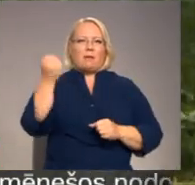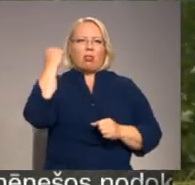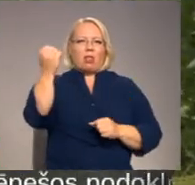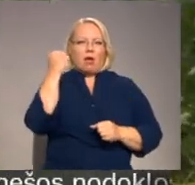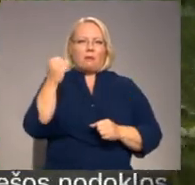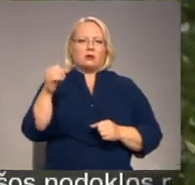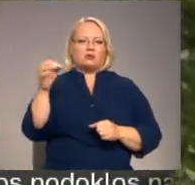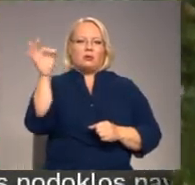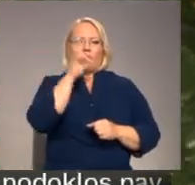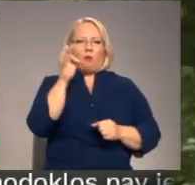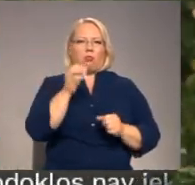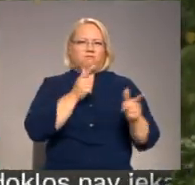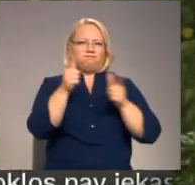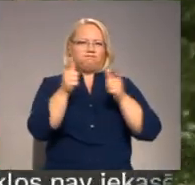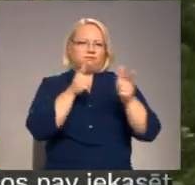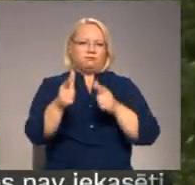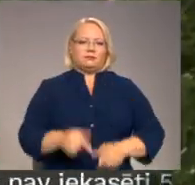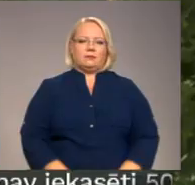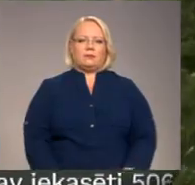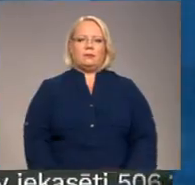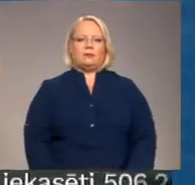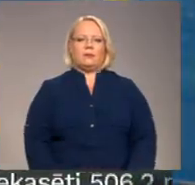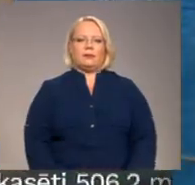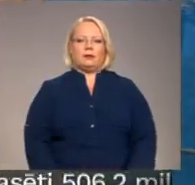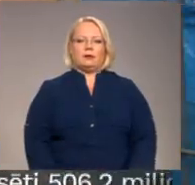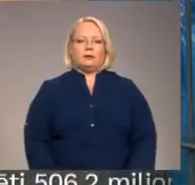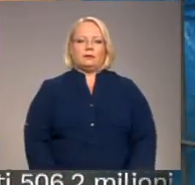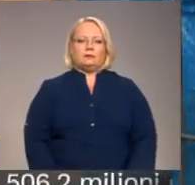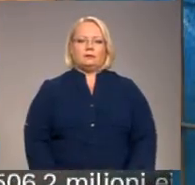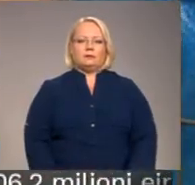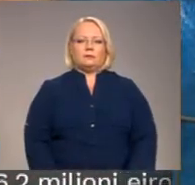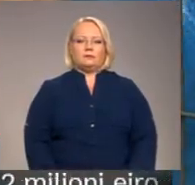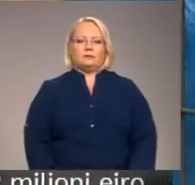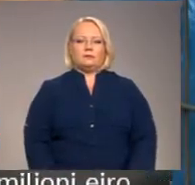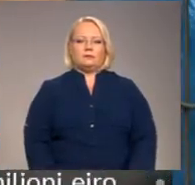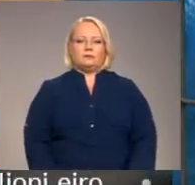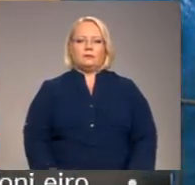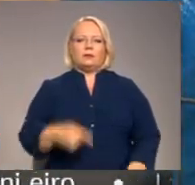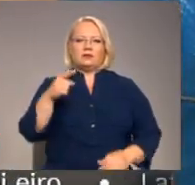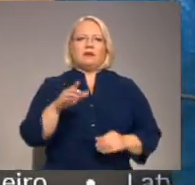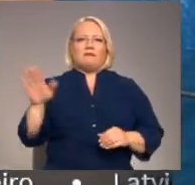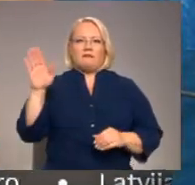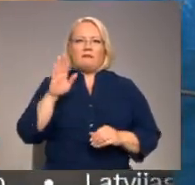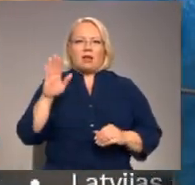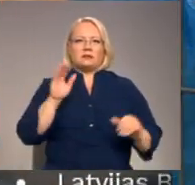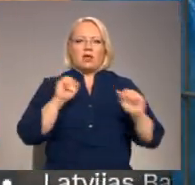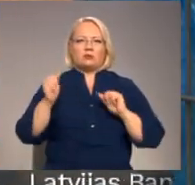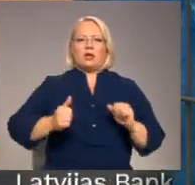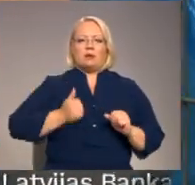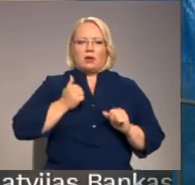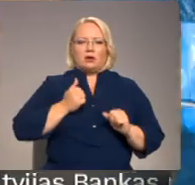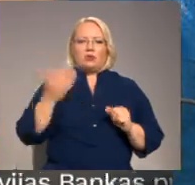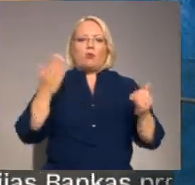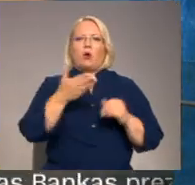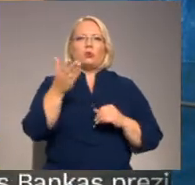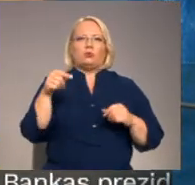olu krūsu no blakus pagalniem un logiem. Tas ir tā īpašums. Valsts nekustamais īpašums. Nu tātad, ko